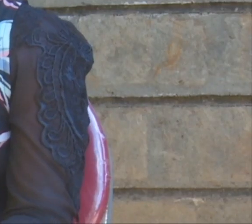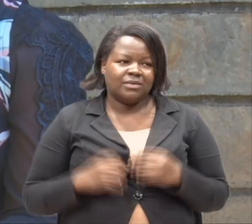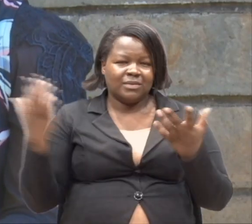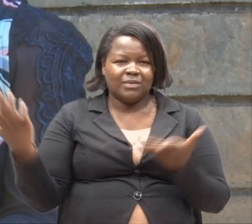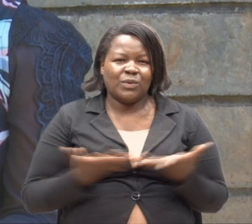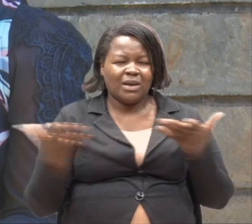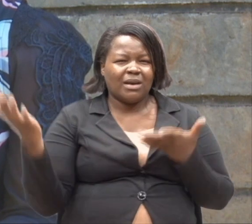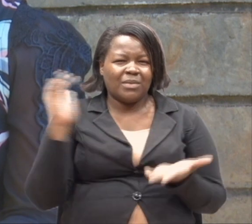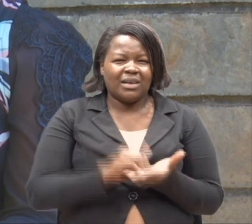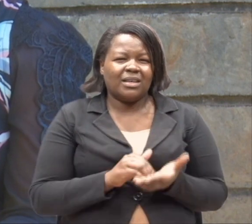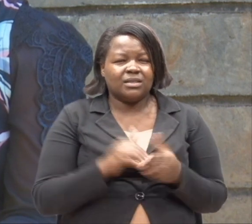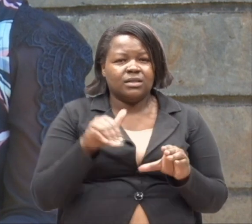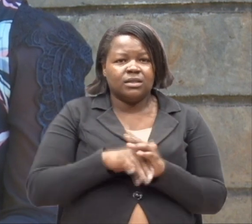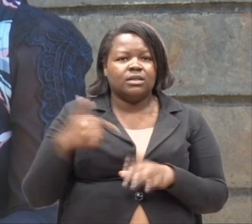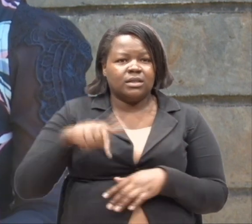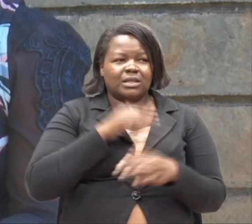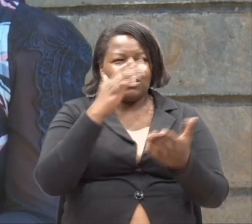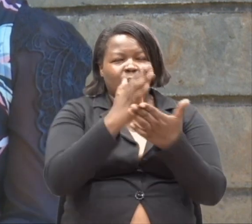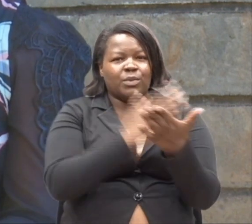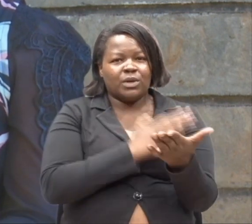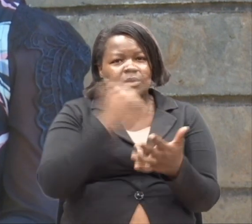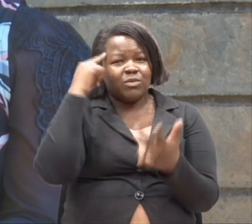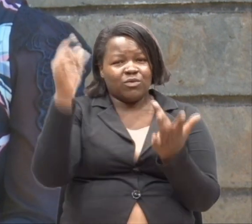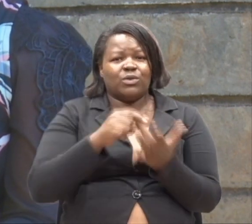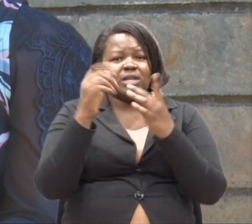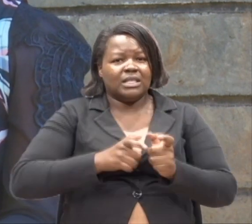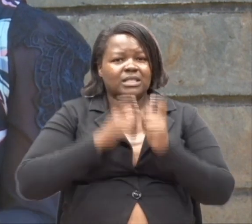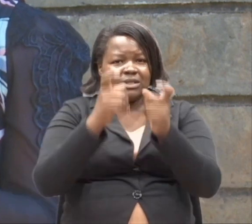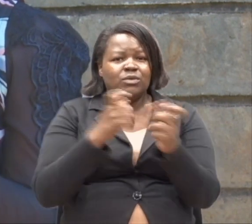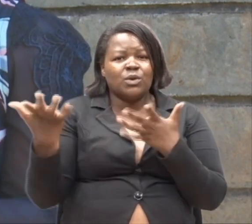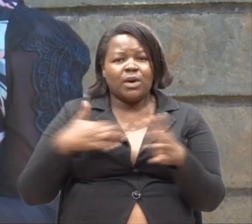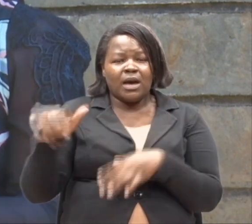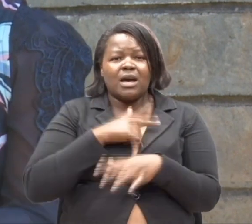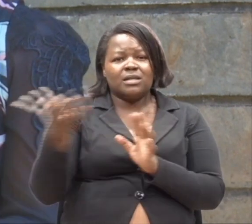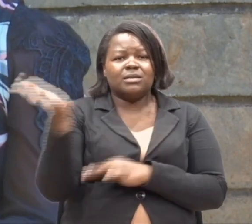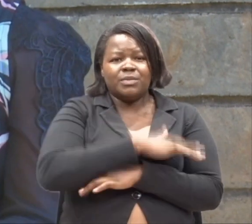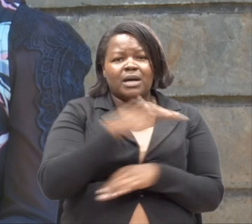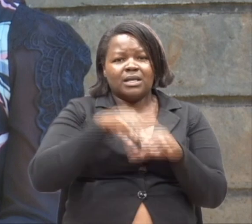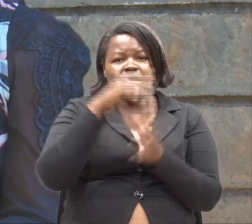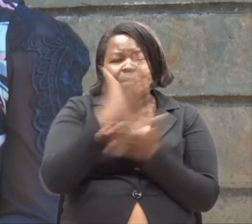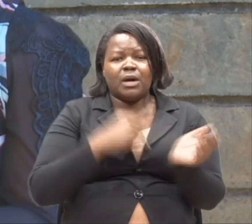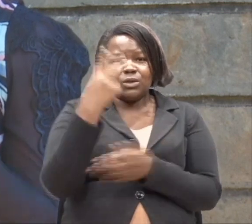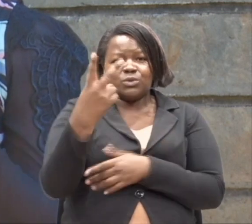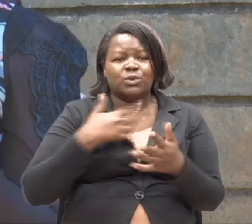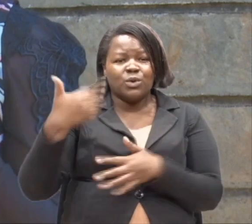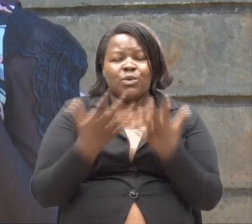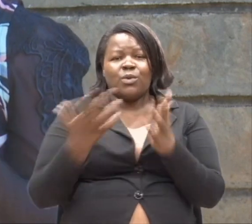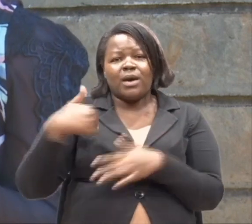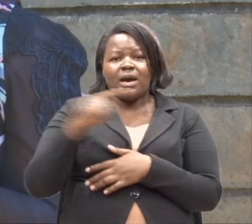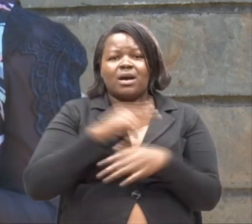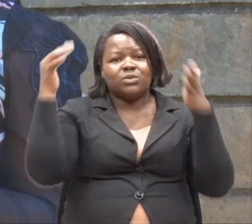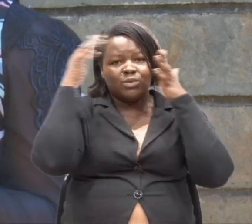Karibu tena katika kipindi hiki cha Uniquely Gifted. Ambako tumeruni katika sehemu ya pili. Tutakapo kwa